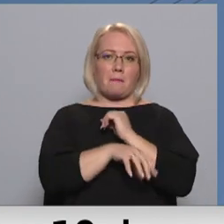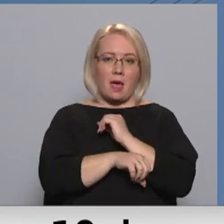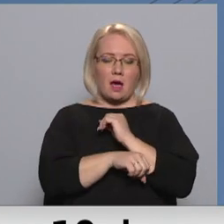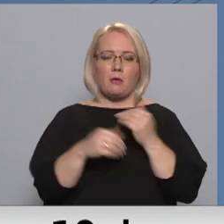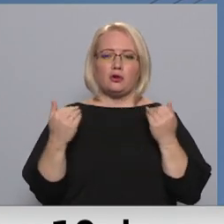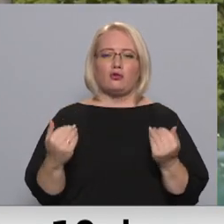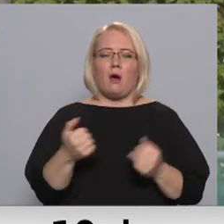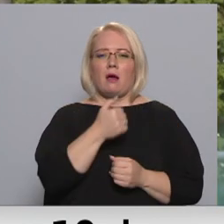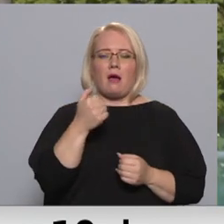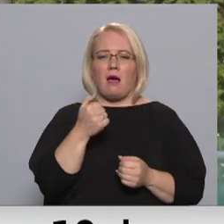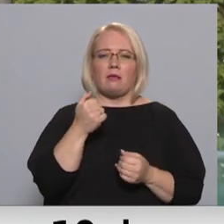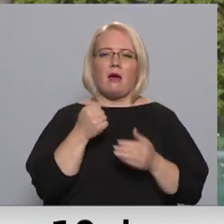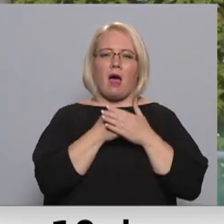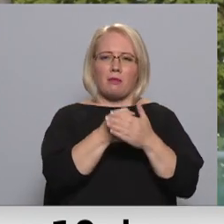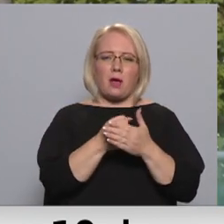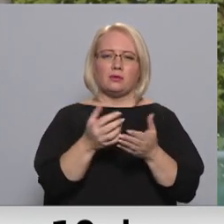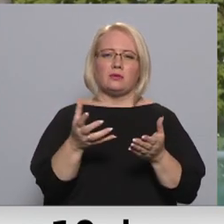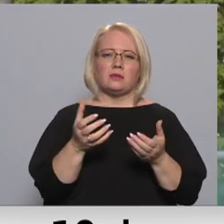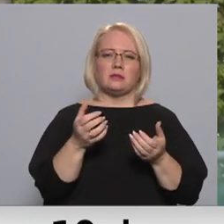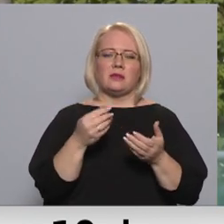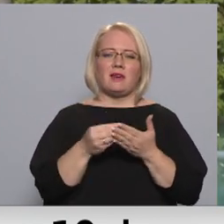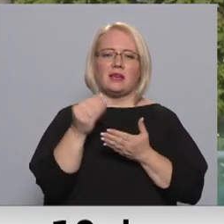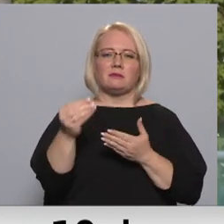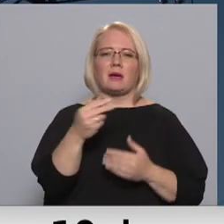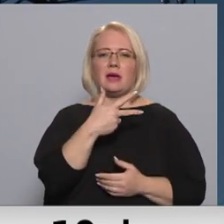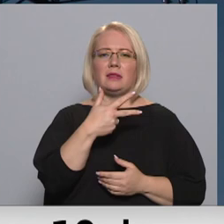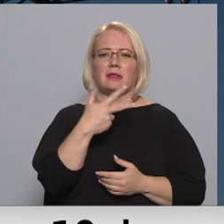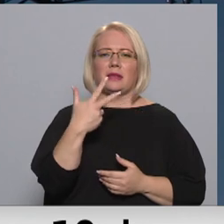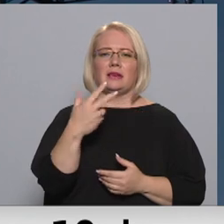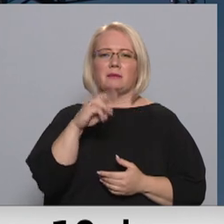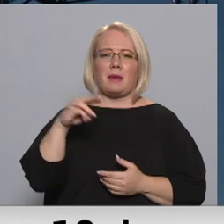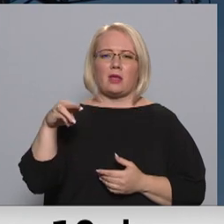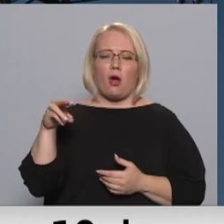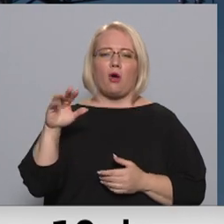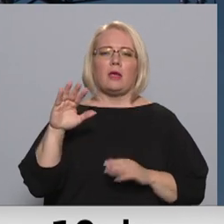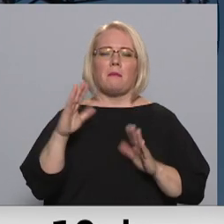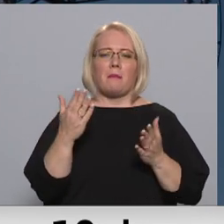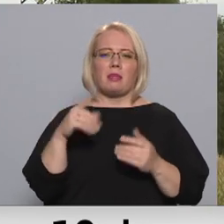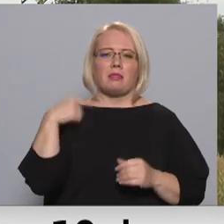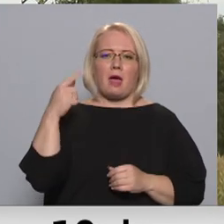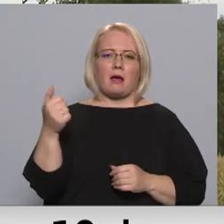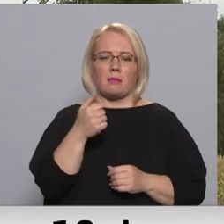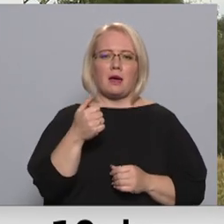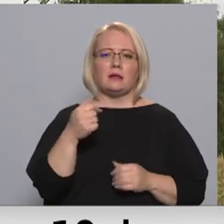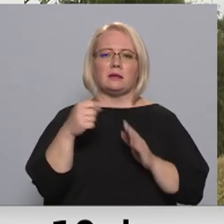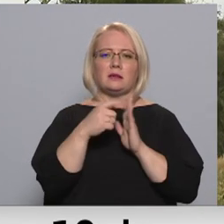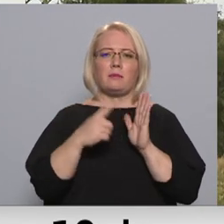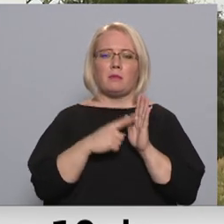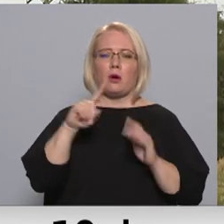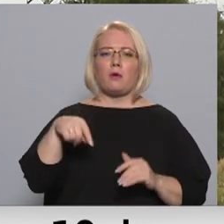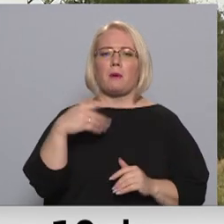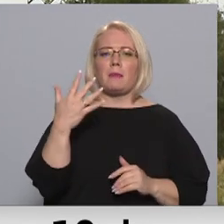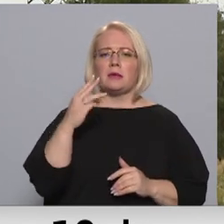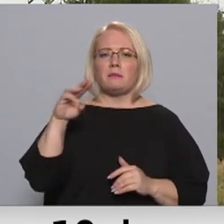elektrības rēķina apmaksāja valstī izmaksās nepilns 3 miljonus eiro, savukārt nākamgad – 17,5 miljonus. Mārs Klūga,